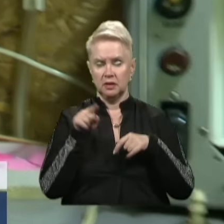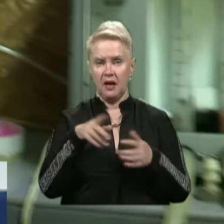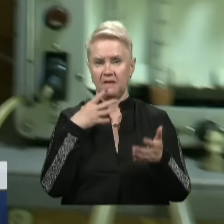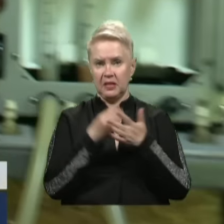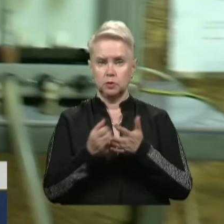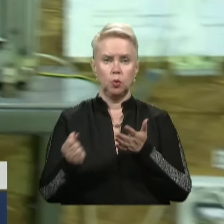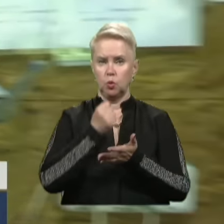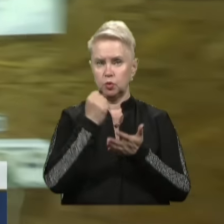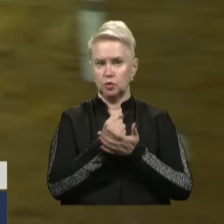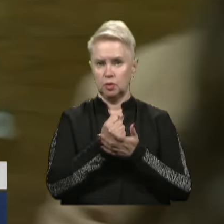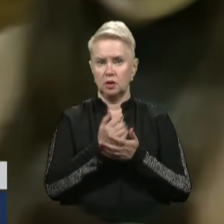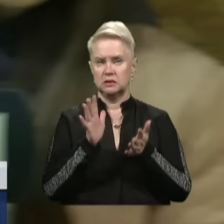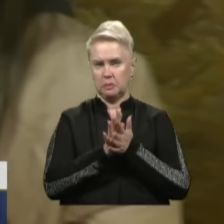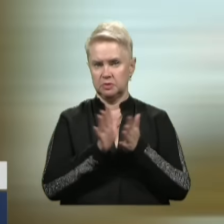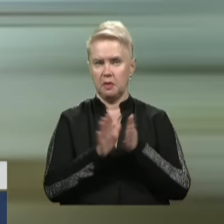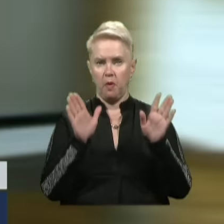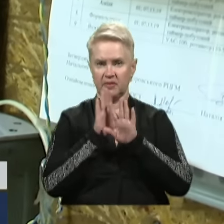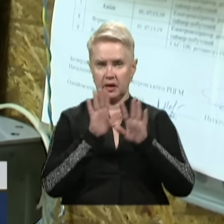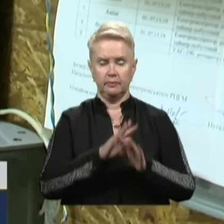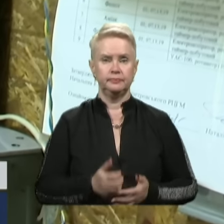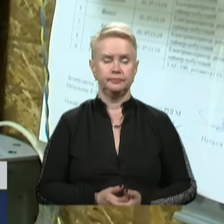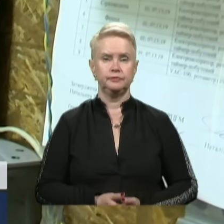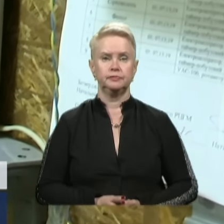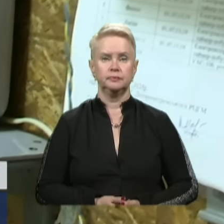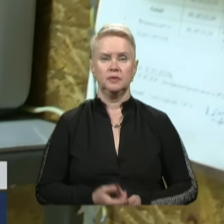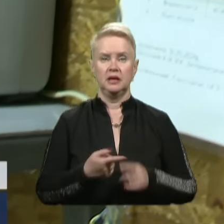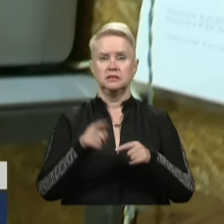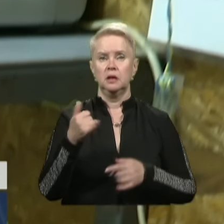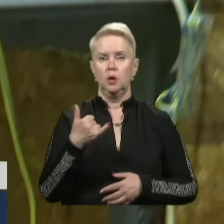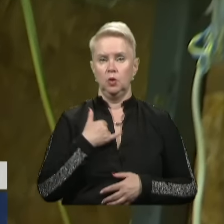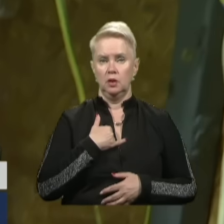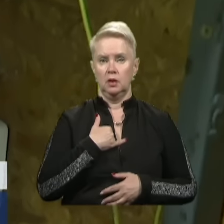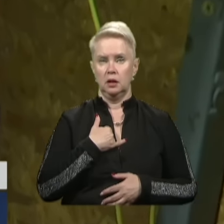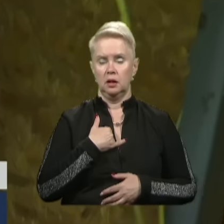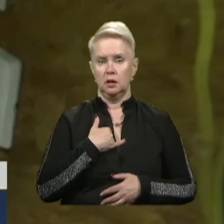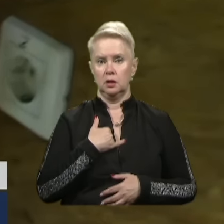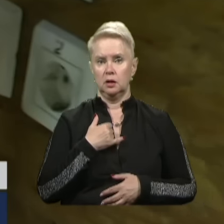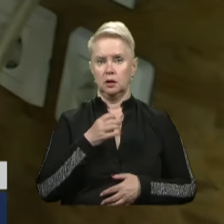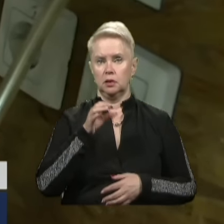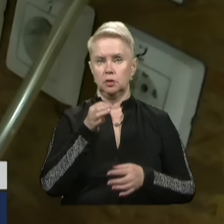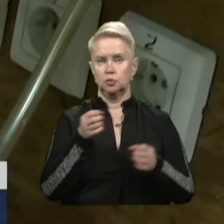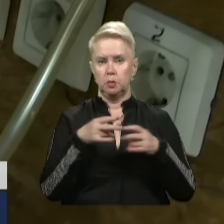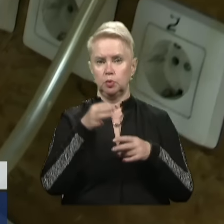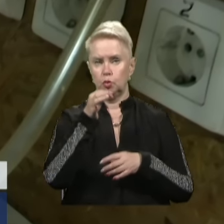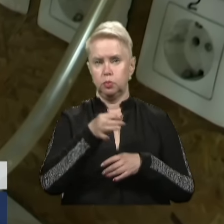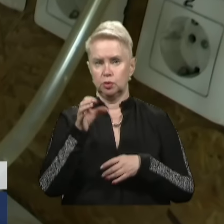власне, і встановлюють ступінь забруднення повітря. Це в нас сорбційні трубочки.